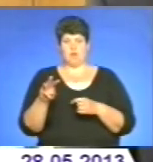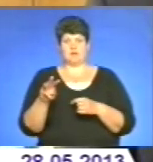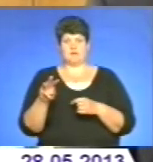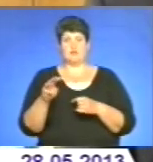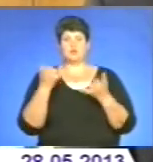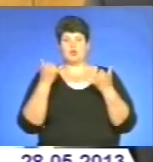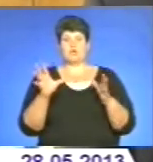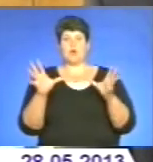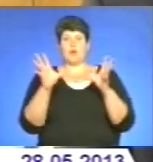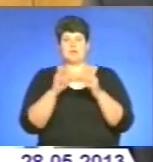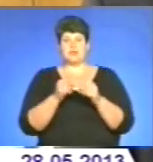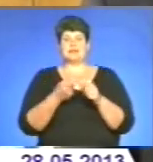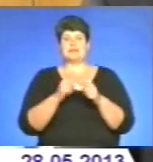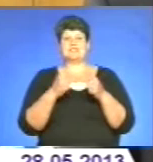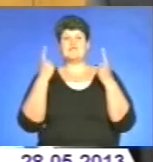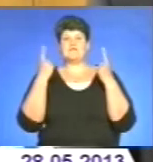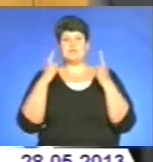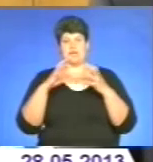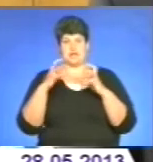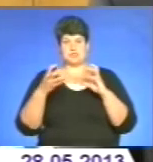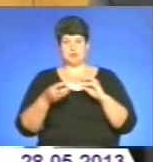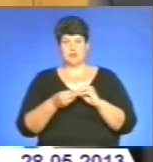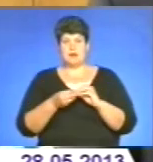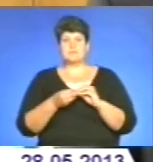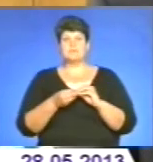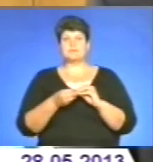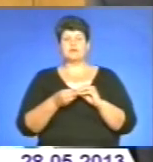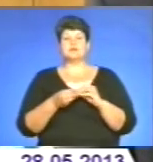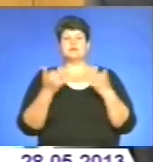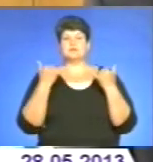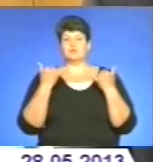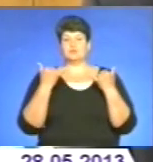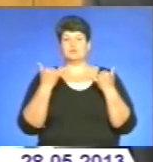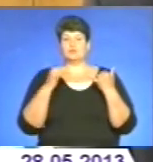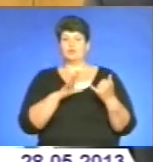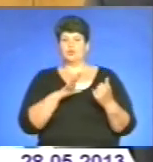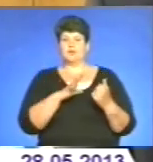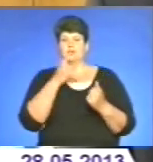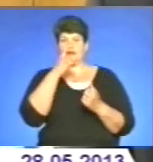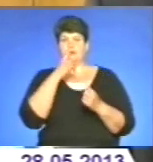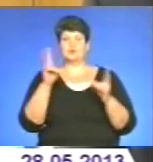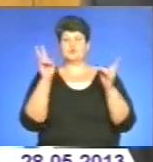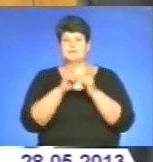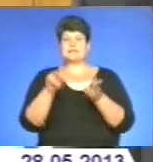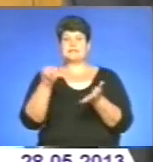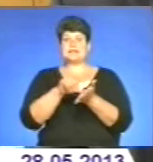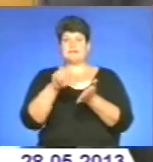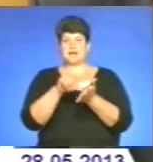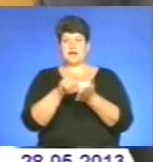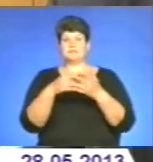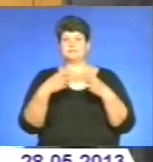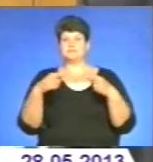велика сума. Нещодавно відбулась зустріч з деякими представниками, це, знову ж таки,